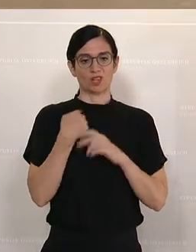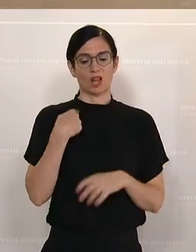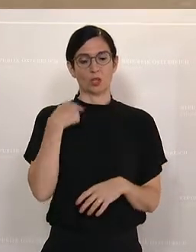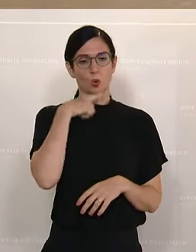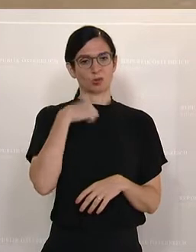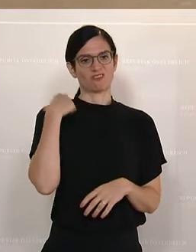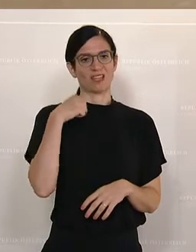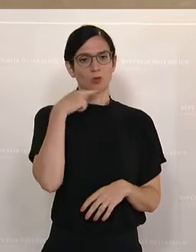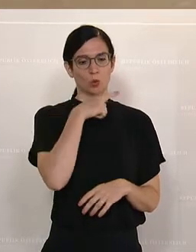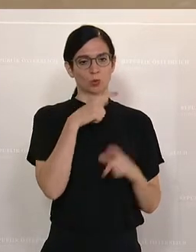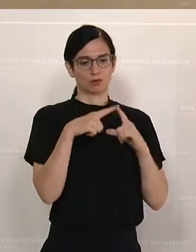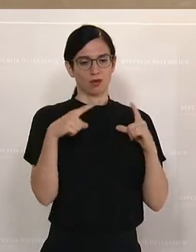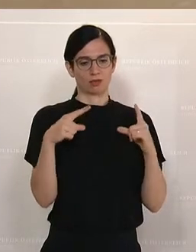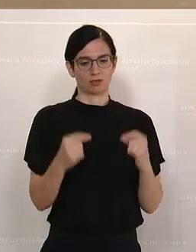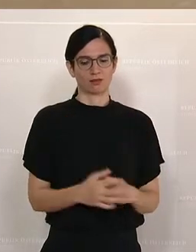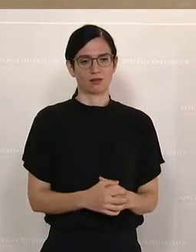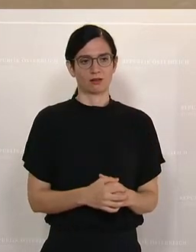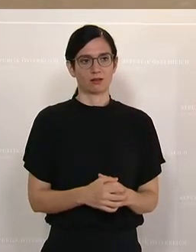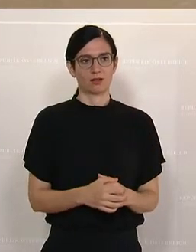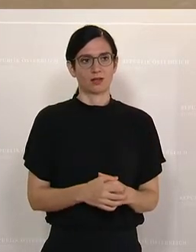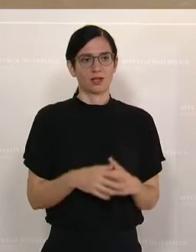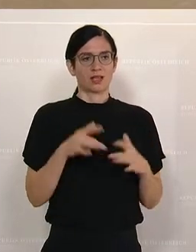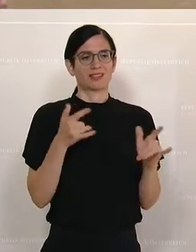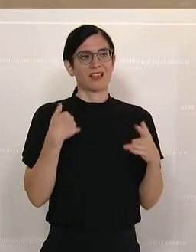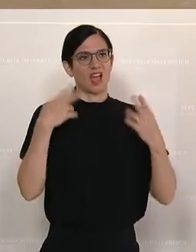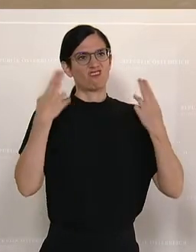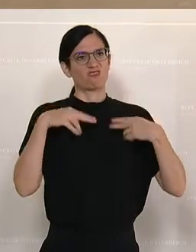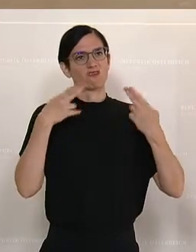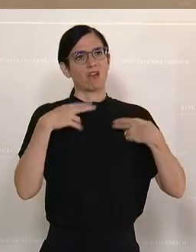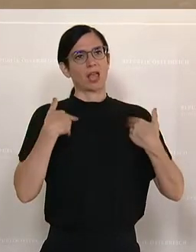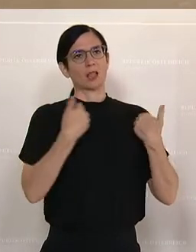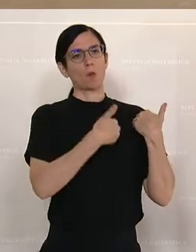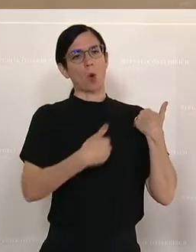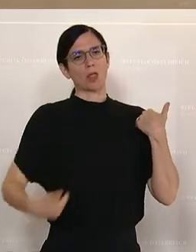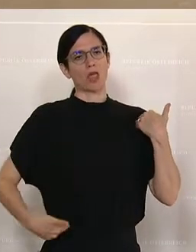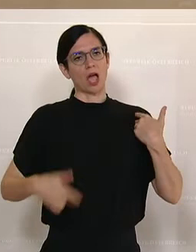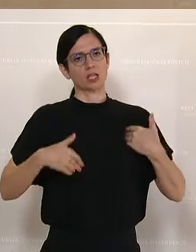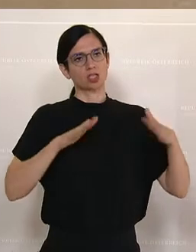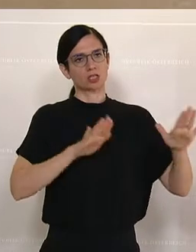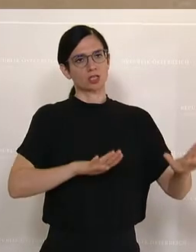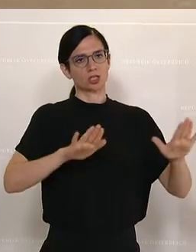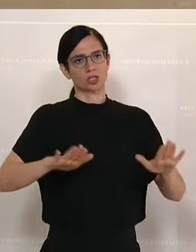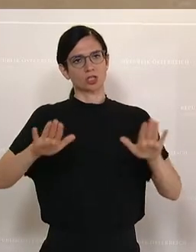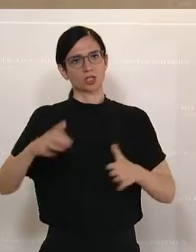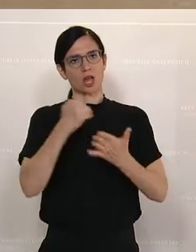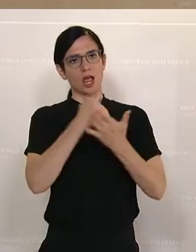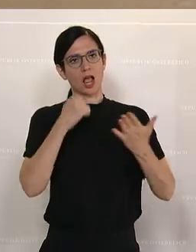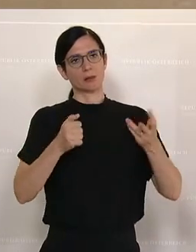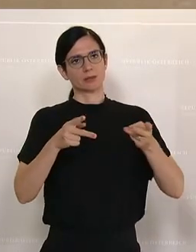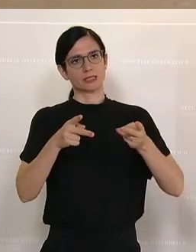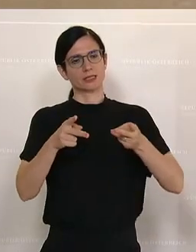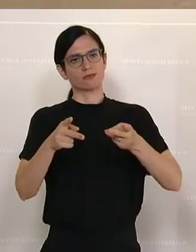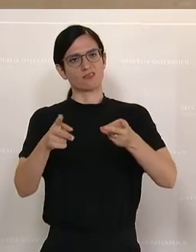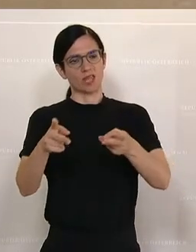-Rot-Karte, die in maria-teresianischer Manier langsam durch die Ämter gereicht wird in